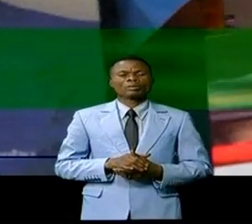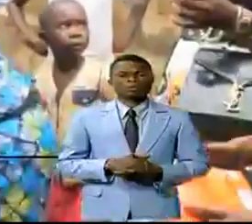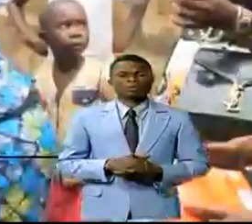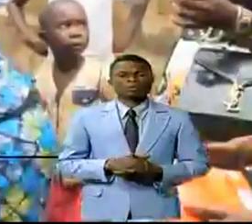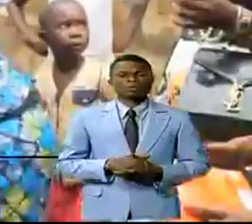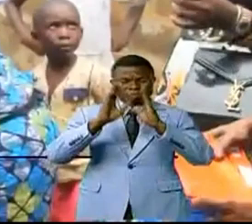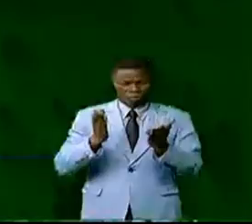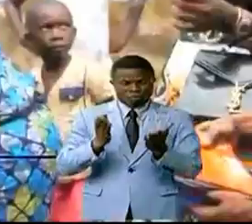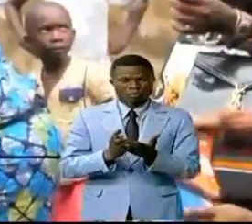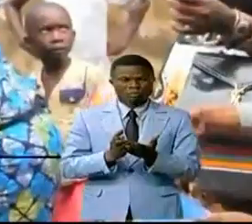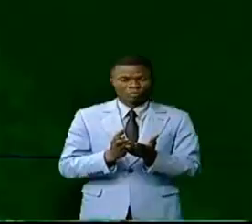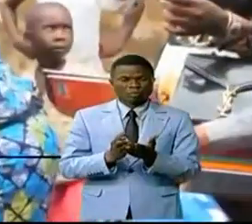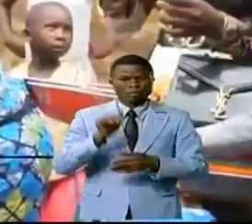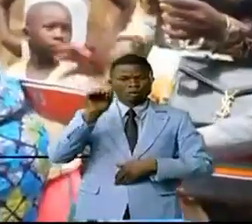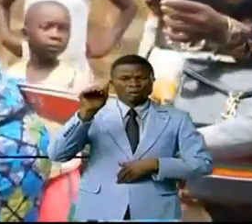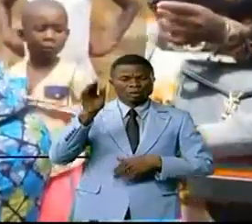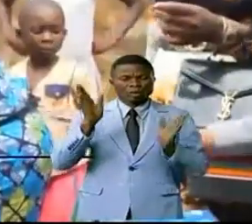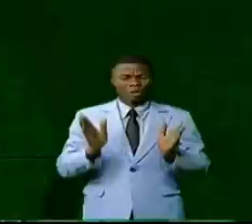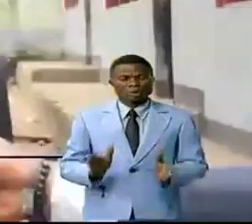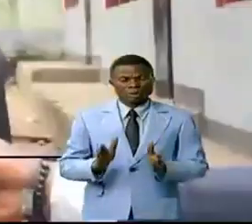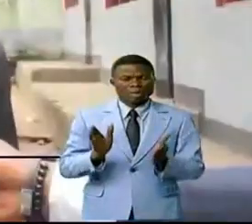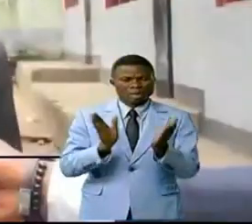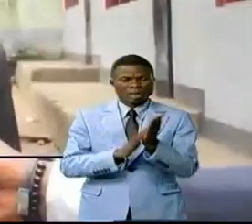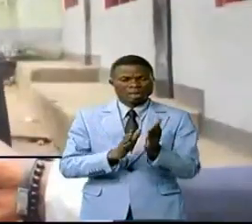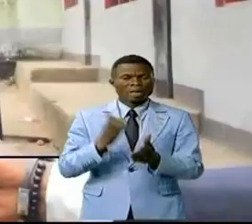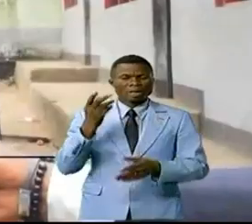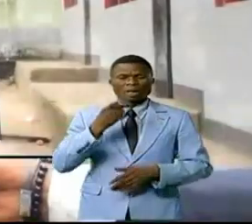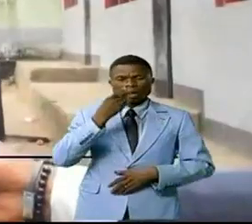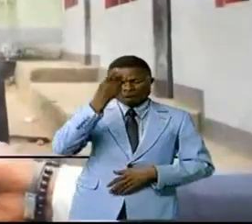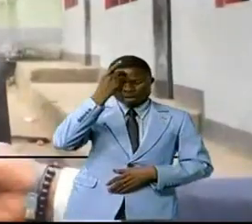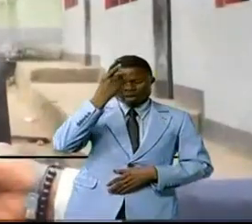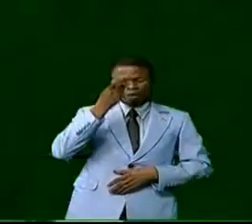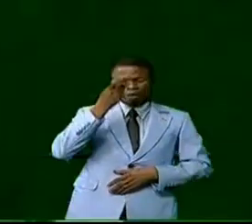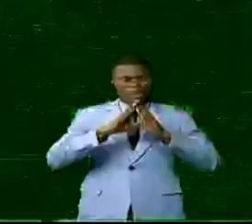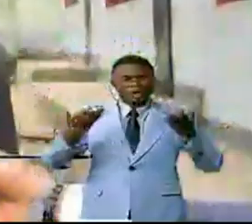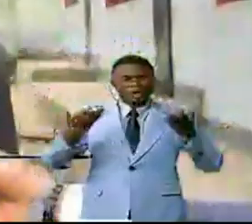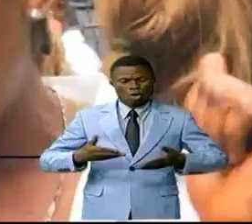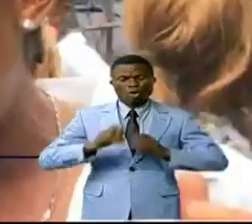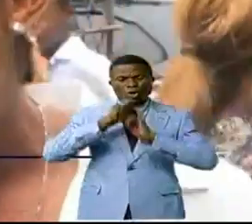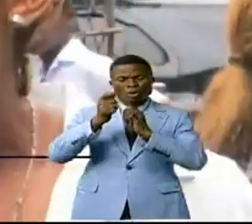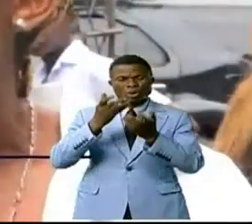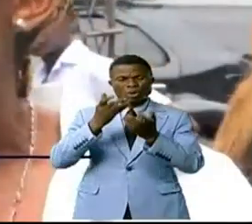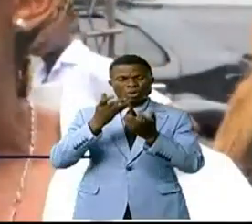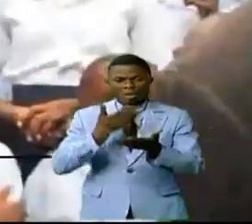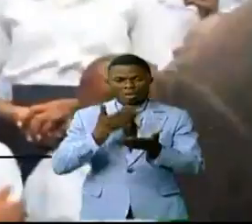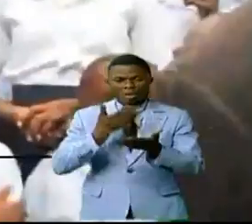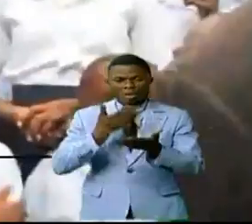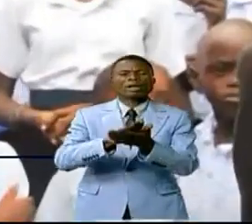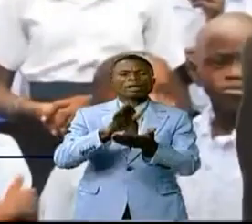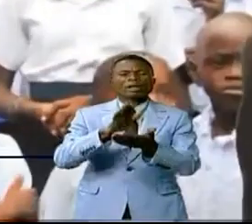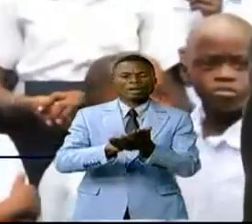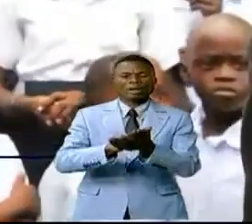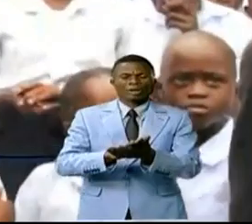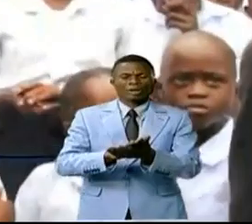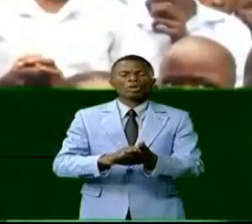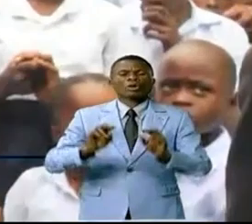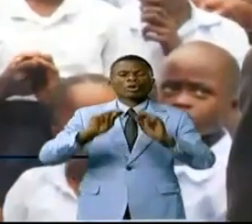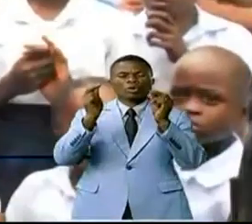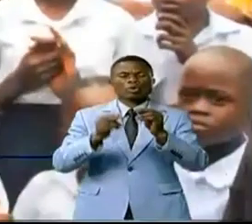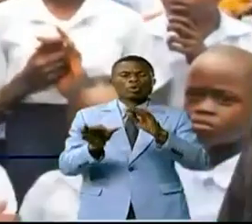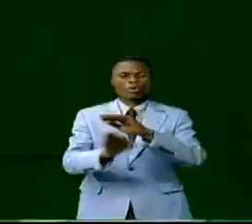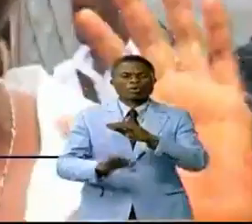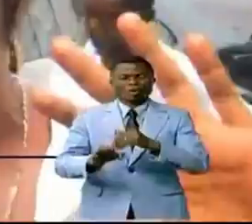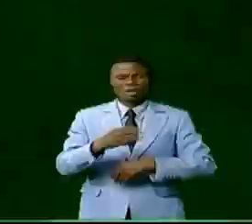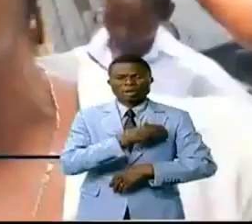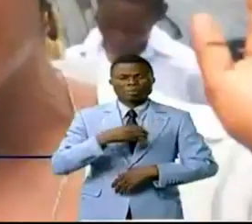naturellement et les directeurs de l'école et les parents ont salué ces gestes par des vifs remerciements à la fondation Maman